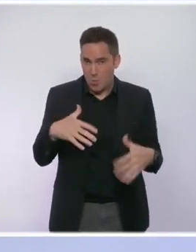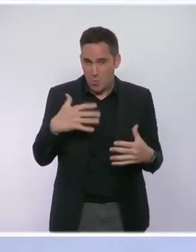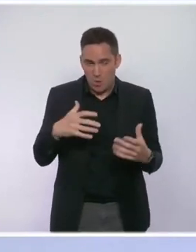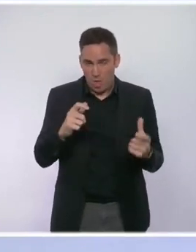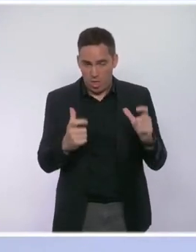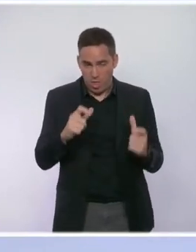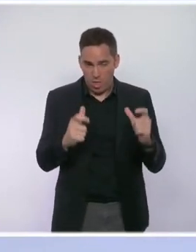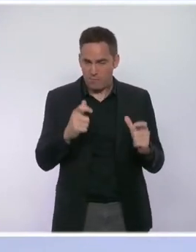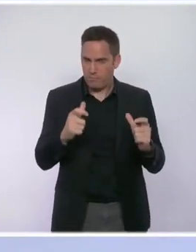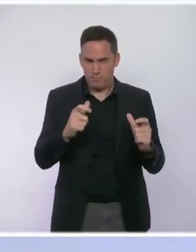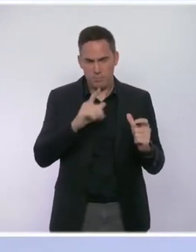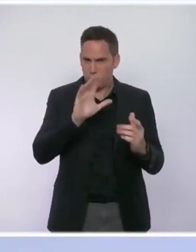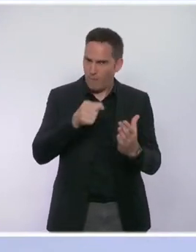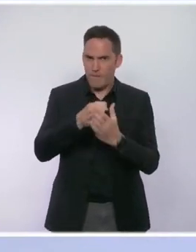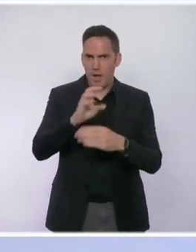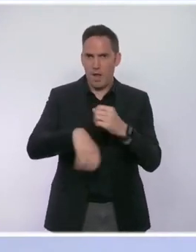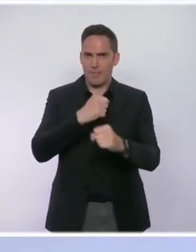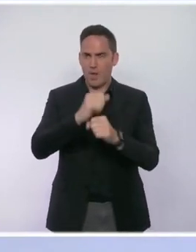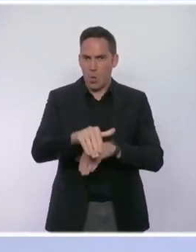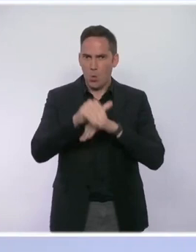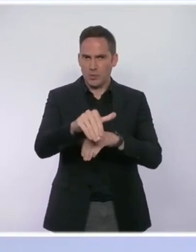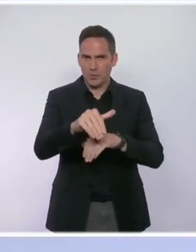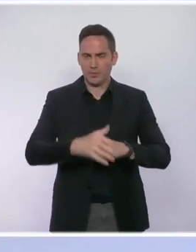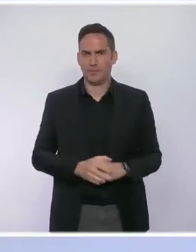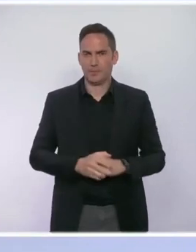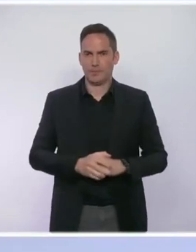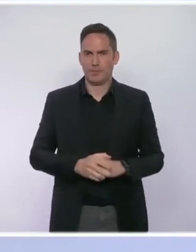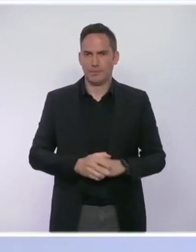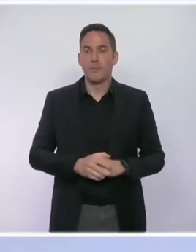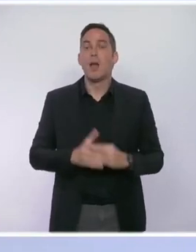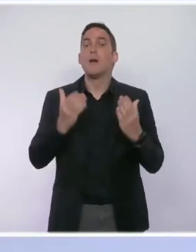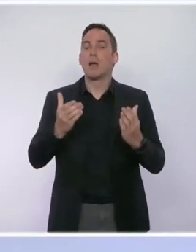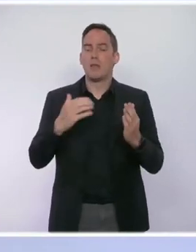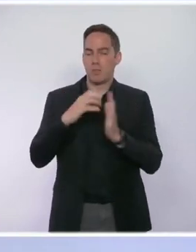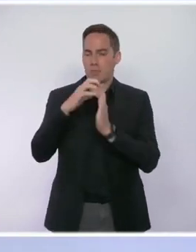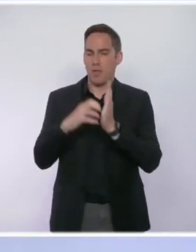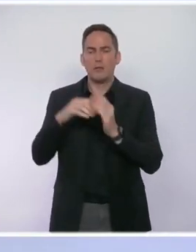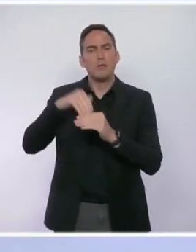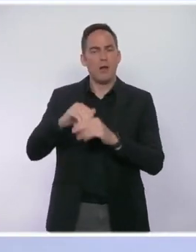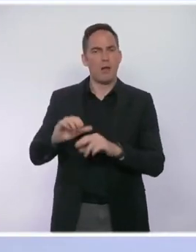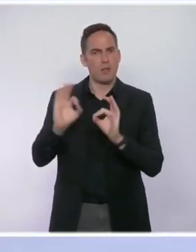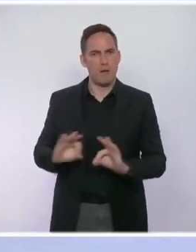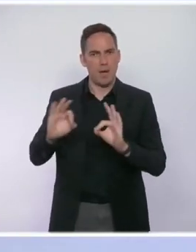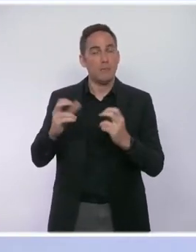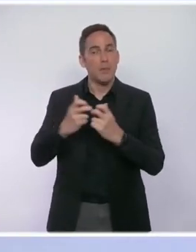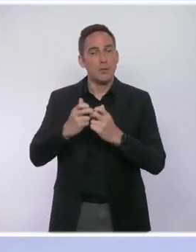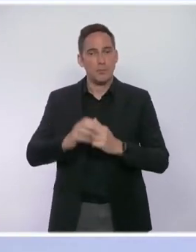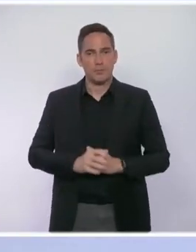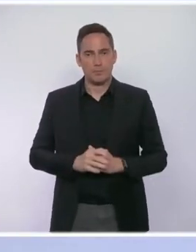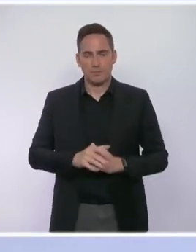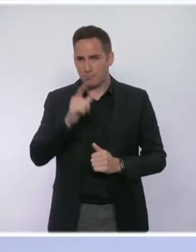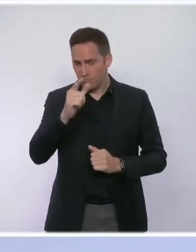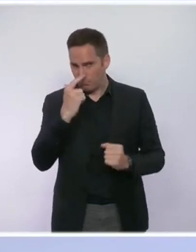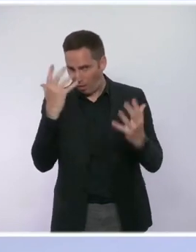prolongé jusqu'à la fin de l'année. Maintenant, je vais vous dire ce que ne prévoit pas ce texte. La distinction tient en une phrase. Il ne faut pas